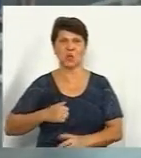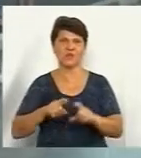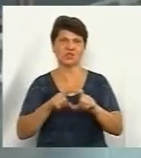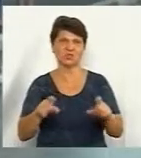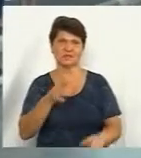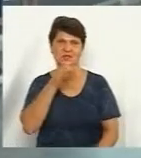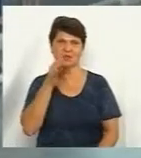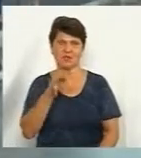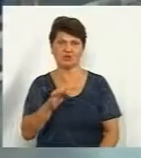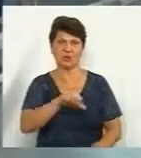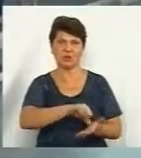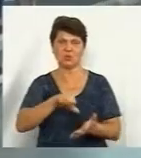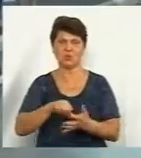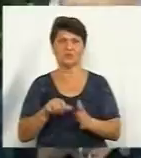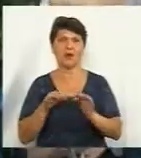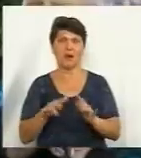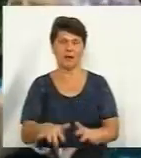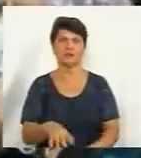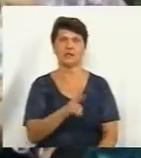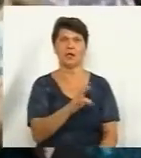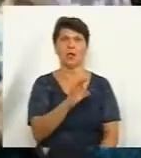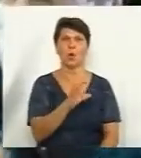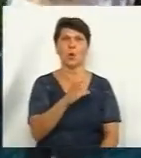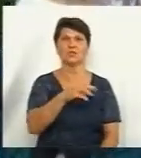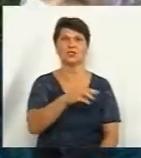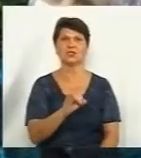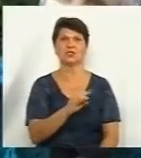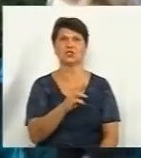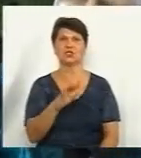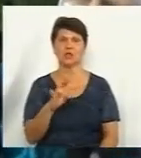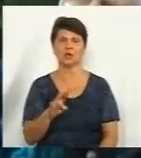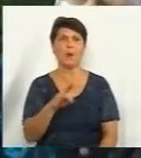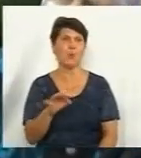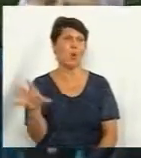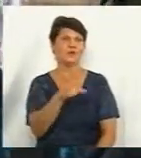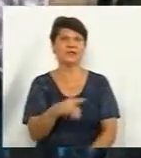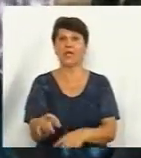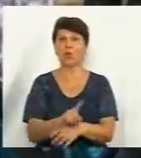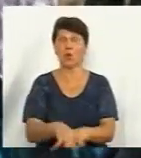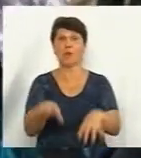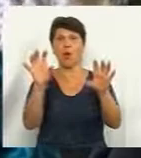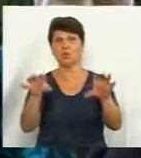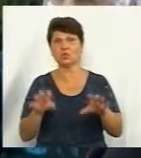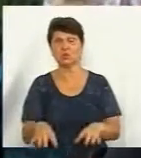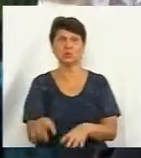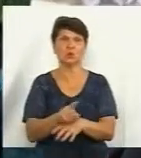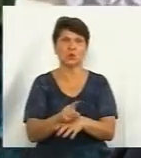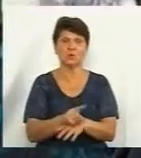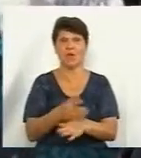Костишин. По всіх нормах, по Конституції України ліси, тим більше широколисті,